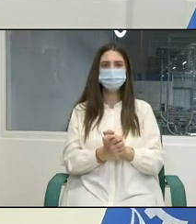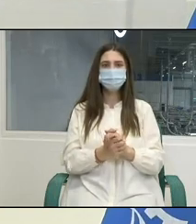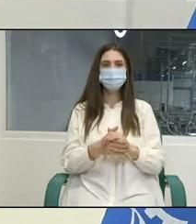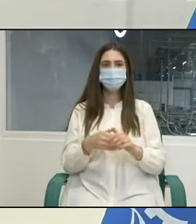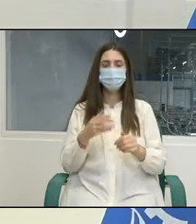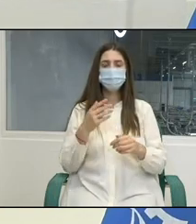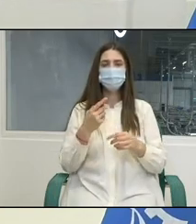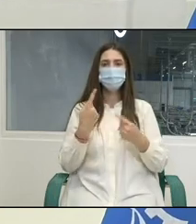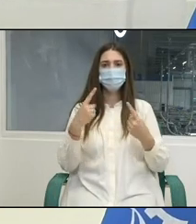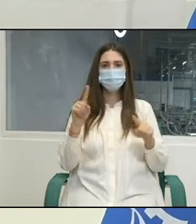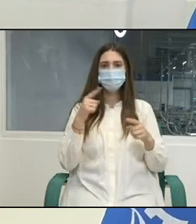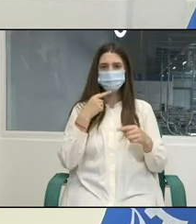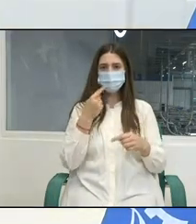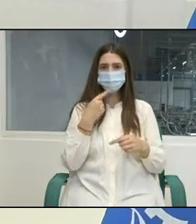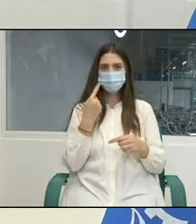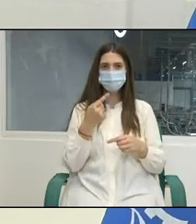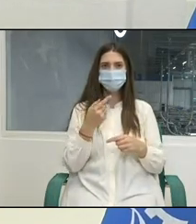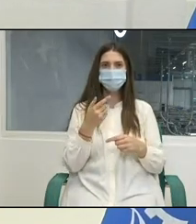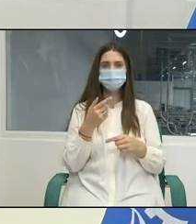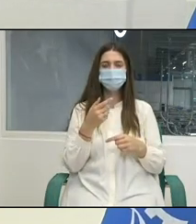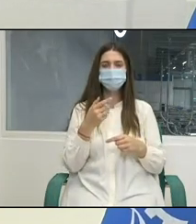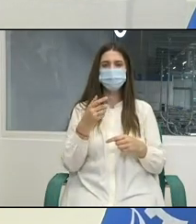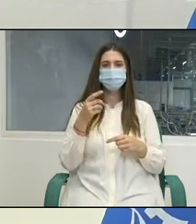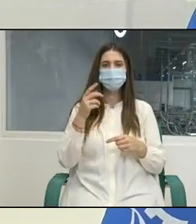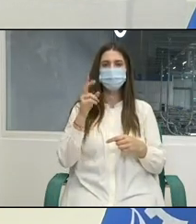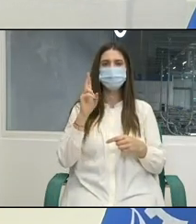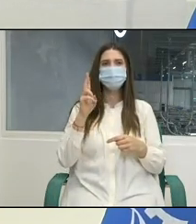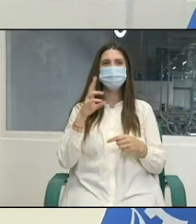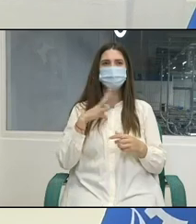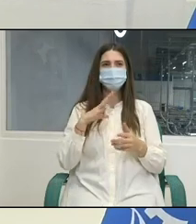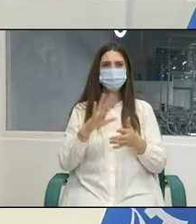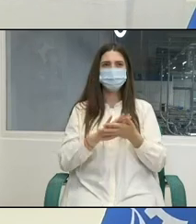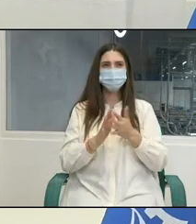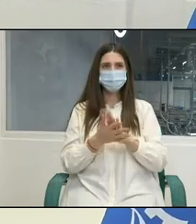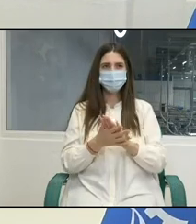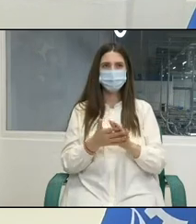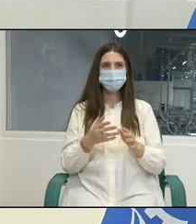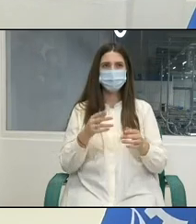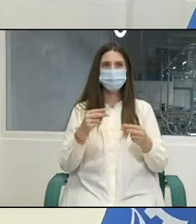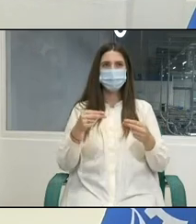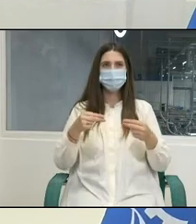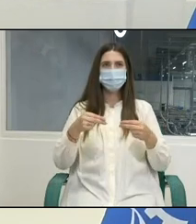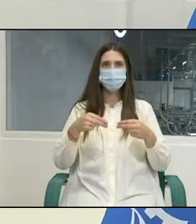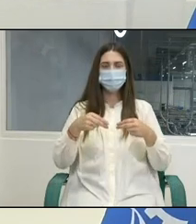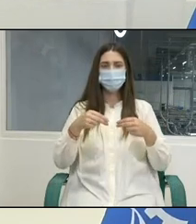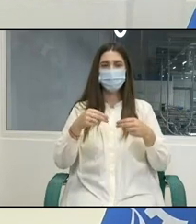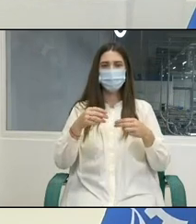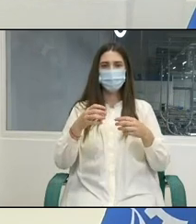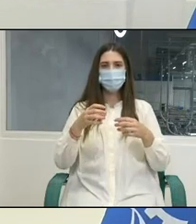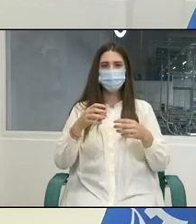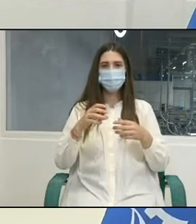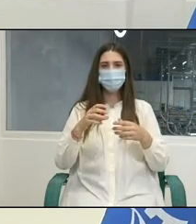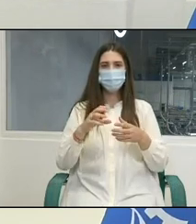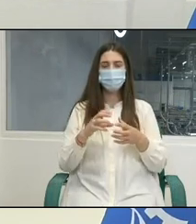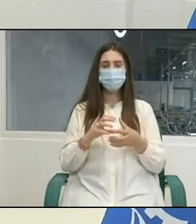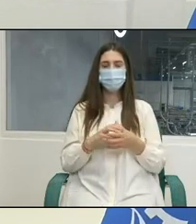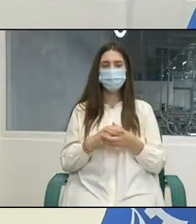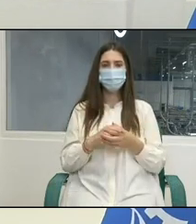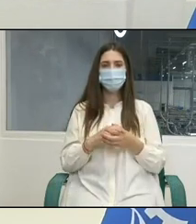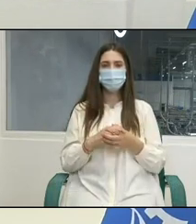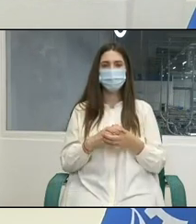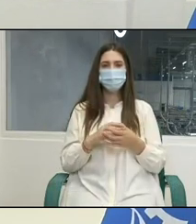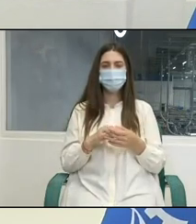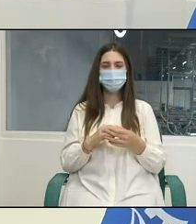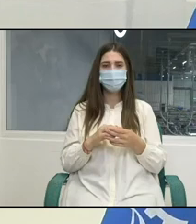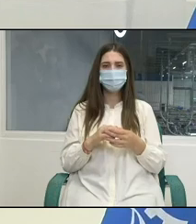ceilalți și celelalte instituții care au participat la implementarea acestor programe. În final, nu